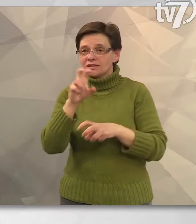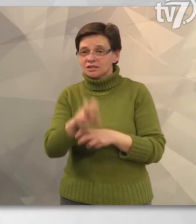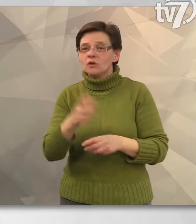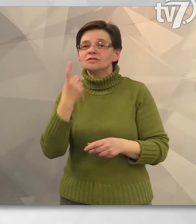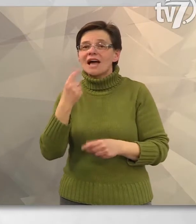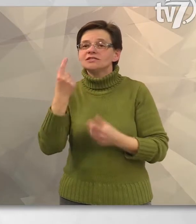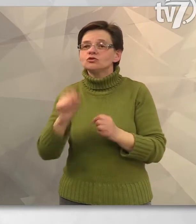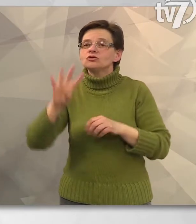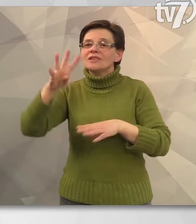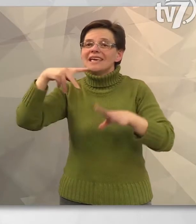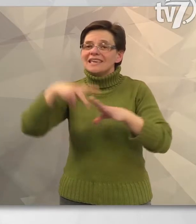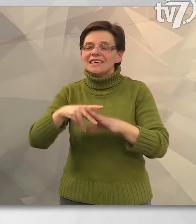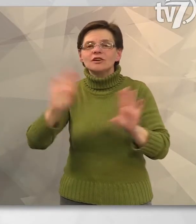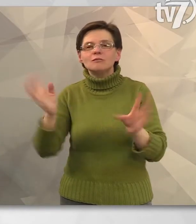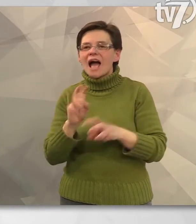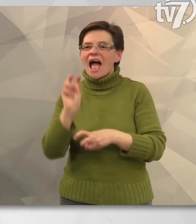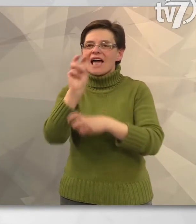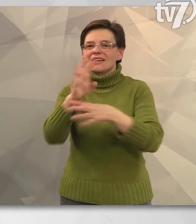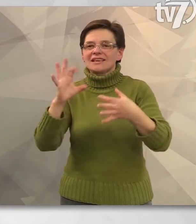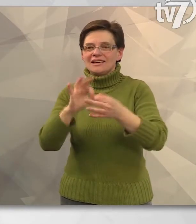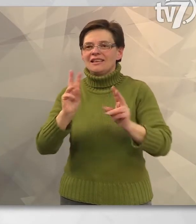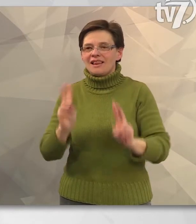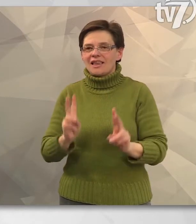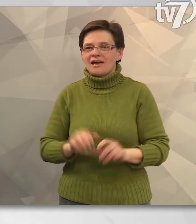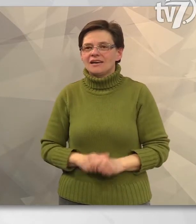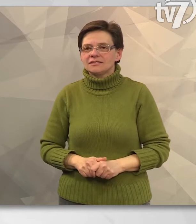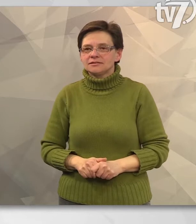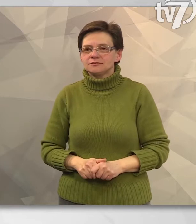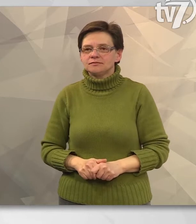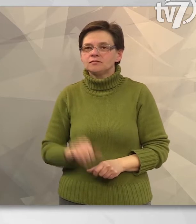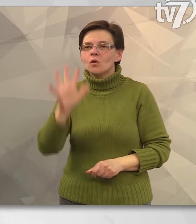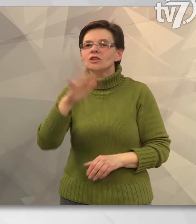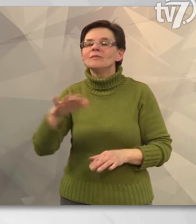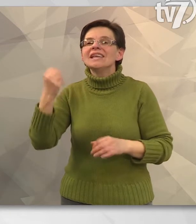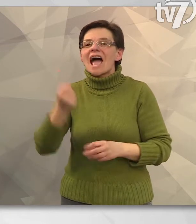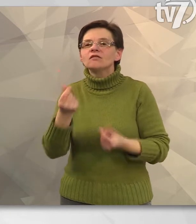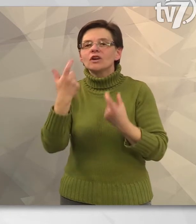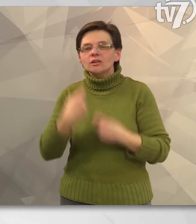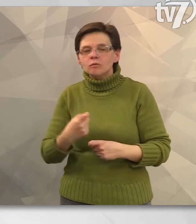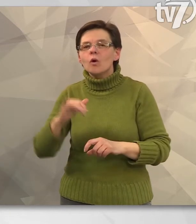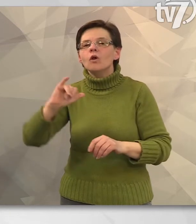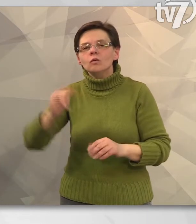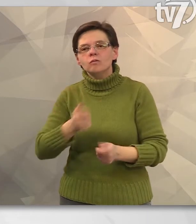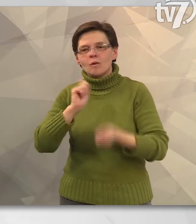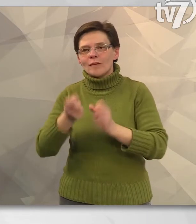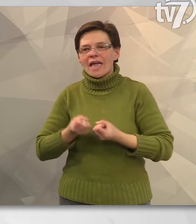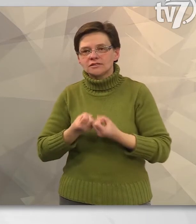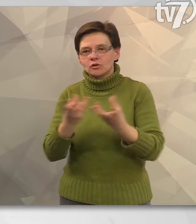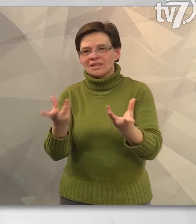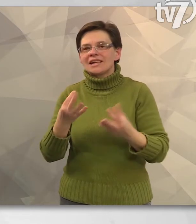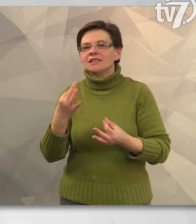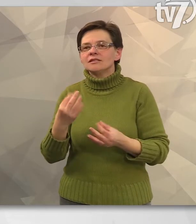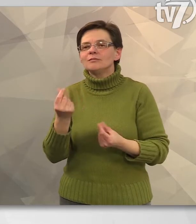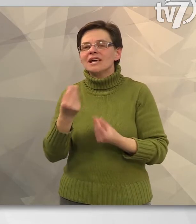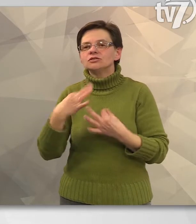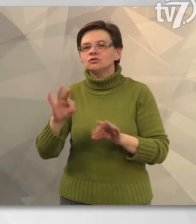akcióhoz március 24-éig bárkit csatlakozhat. 5 milliárd forintból ismét pályázatot